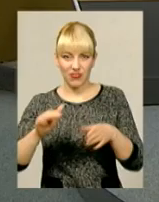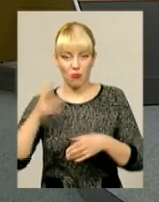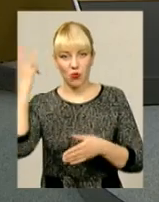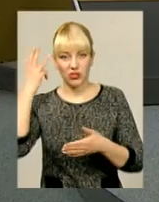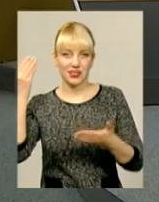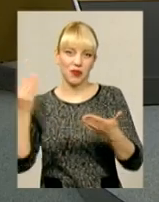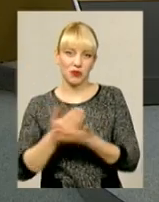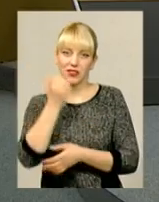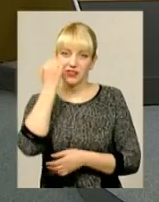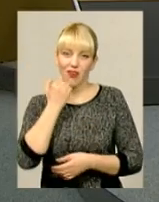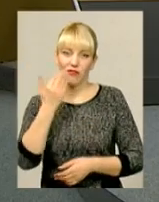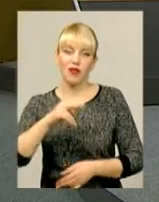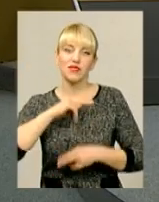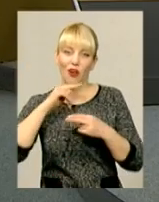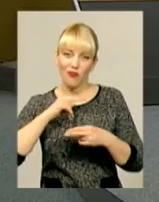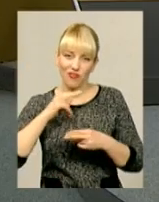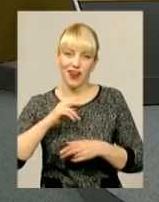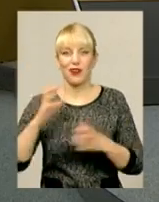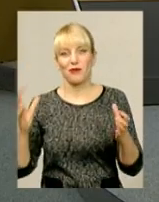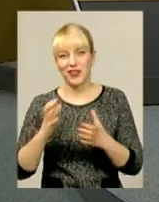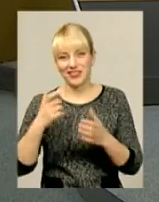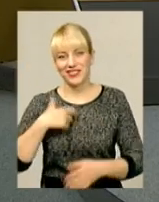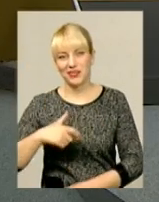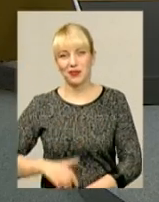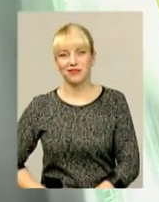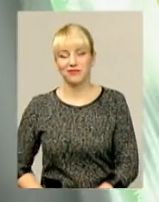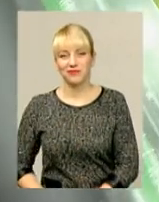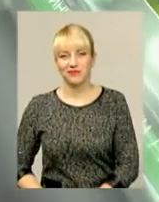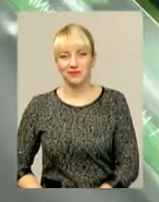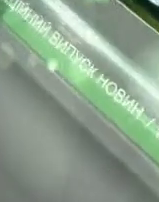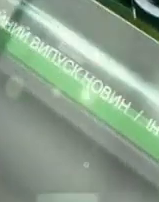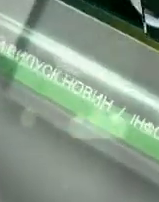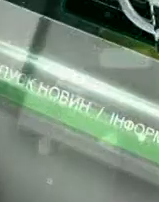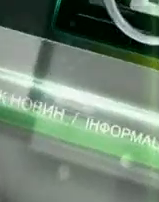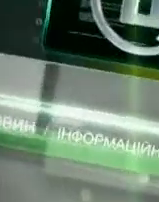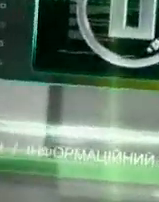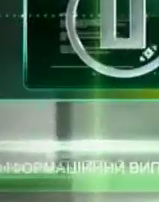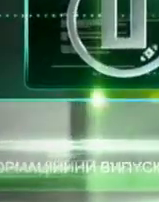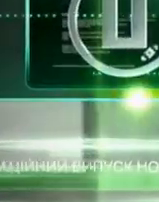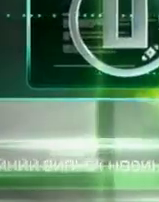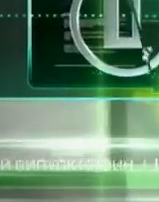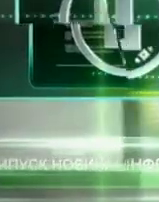«Подільська панорама». Дякуємо вам за увагу і бережіть себе. Дякую.